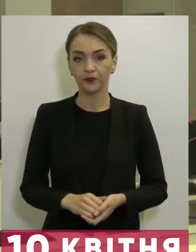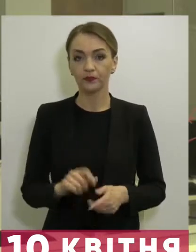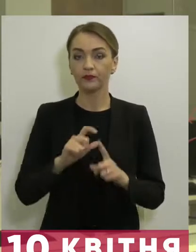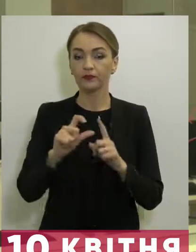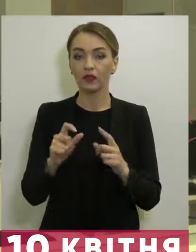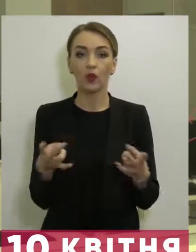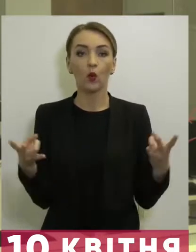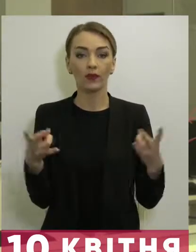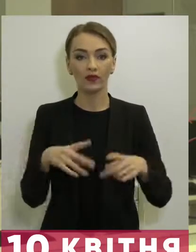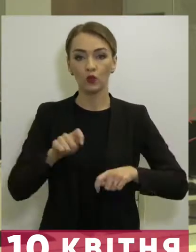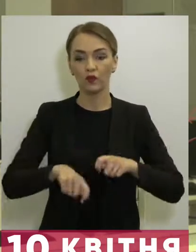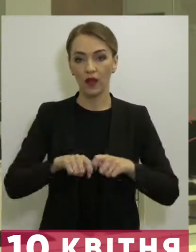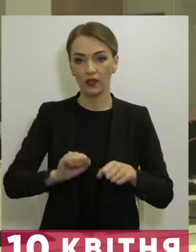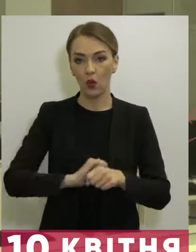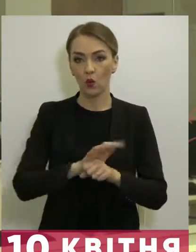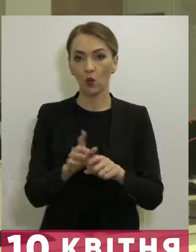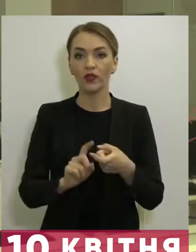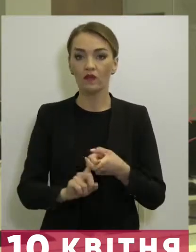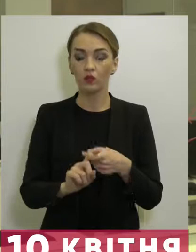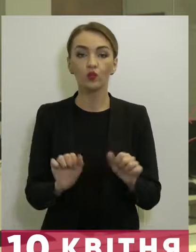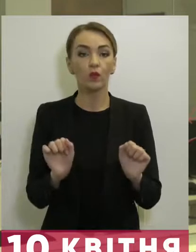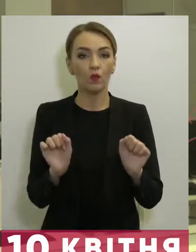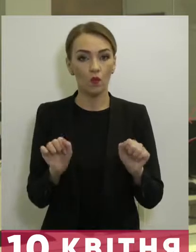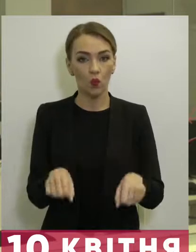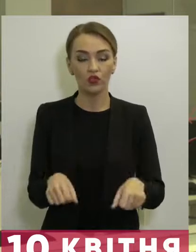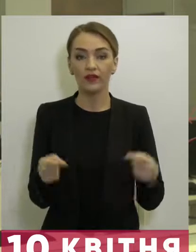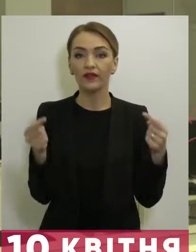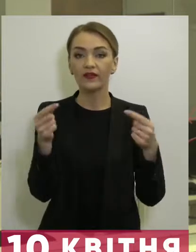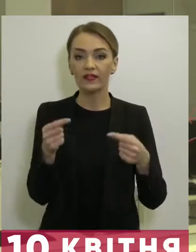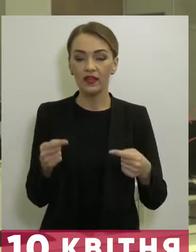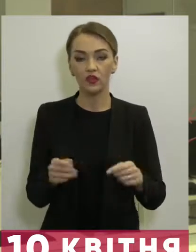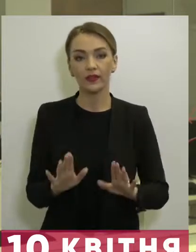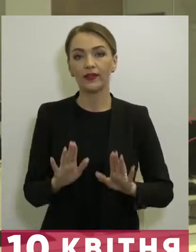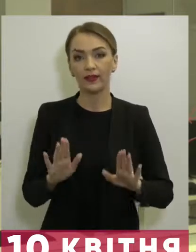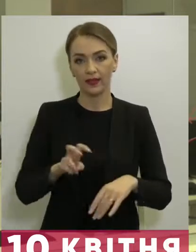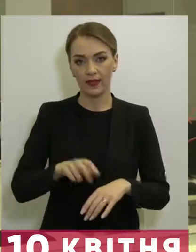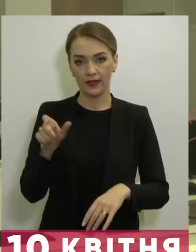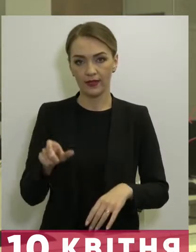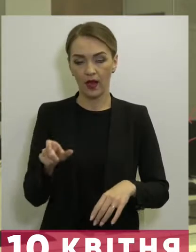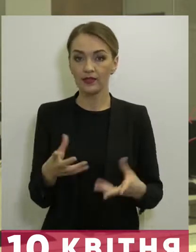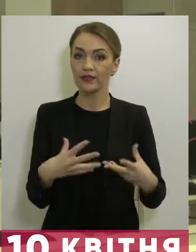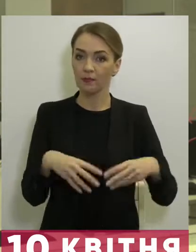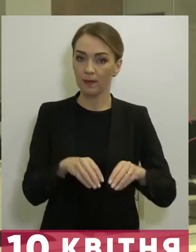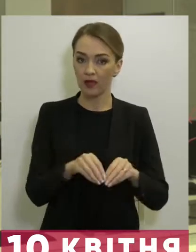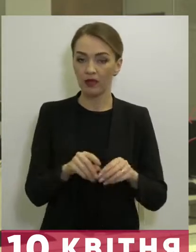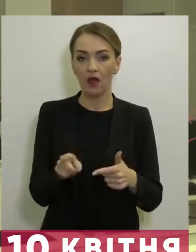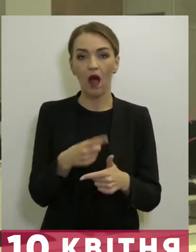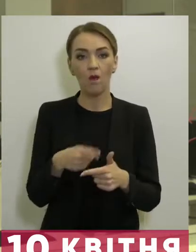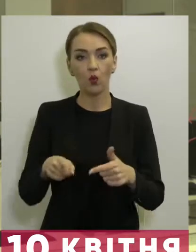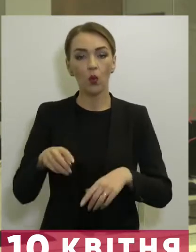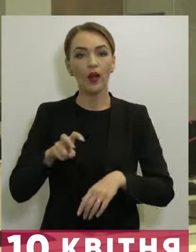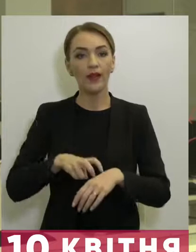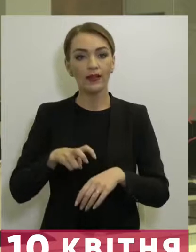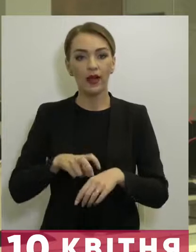Необхідність тестування на коронавірус може визначити тільки лікарі. Сімейний або лікар